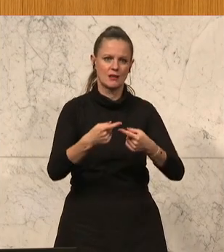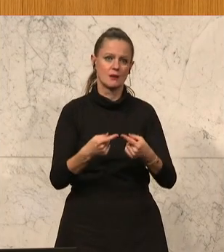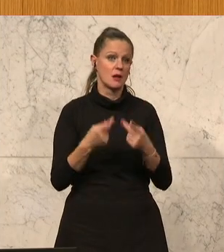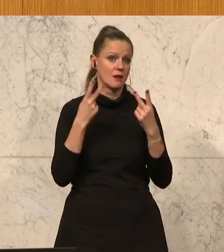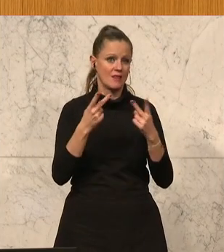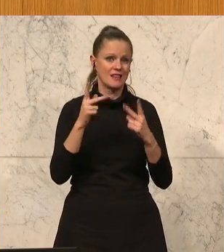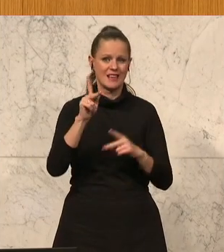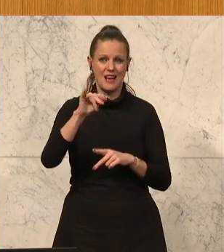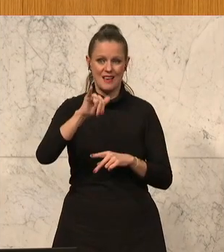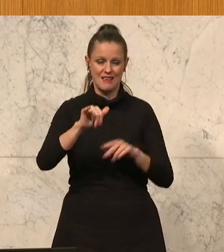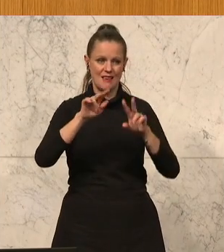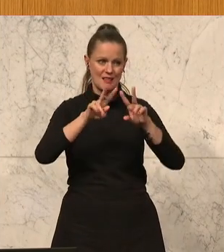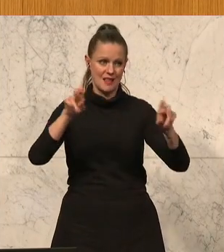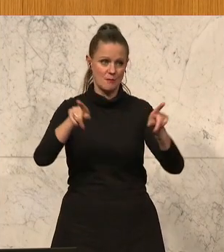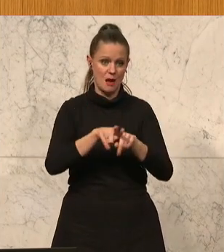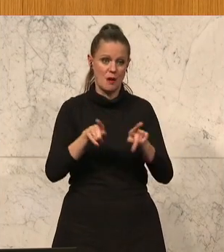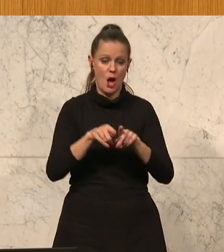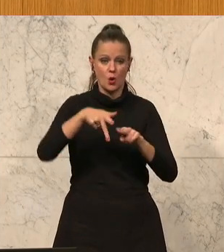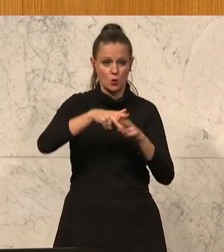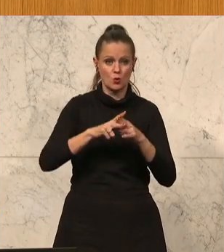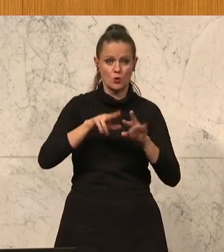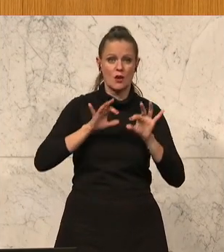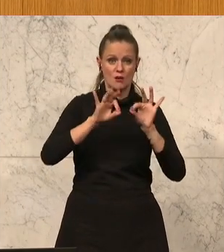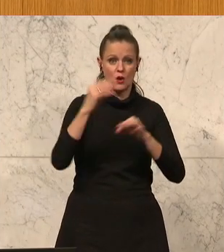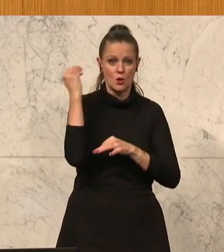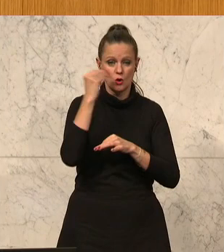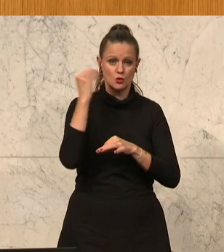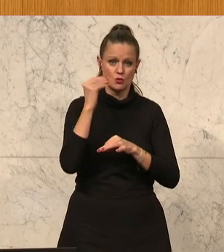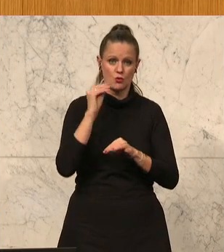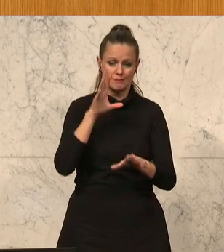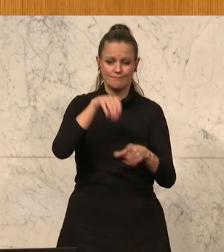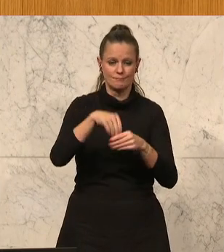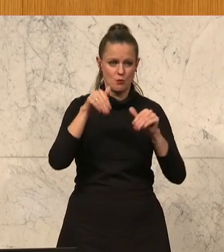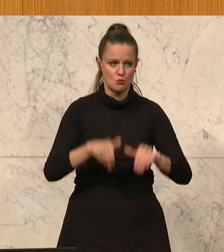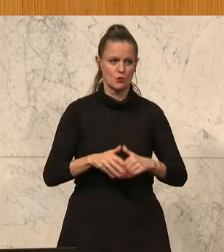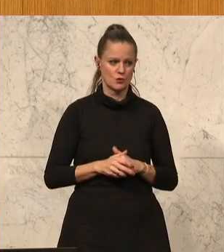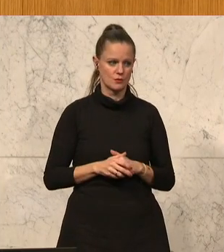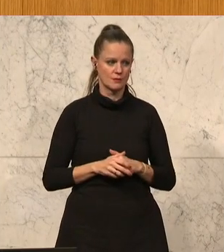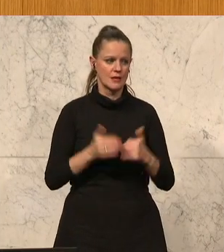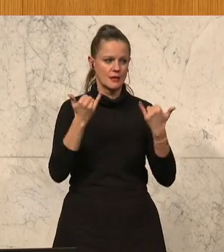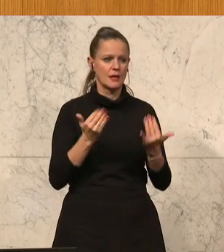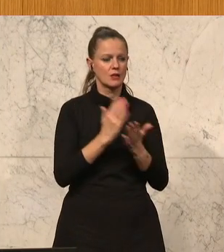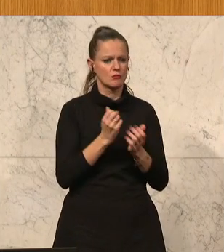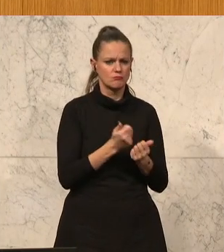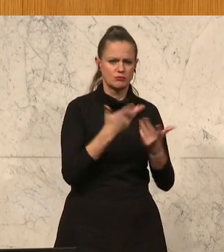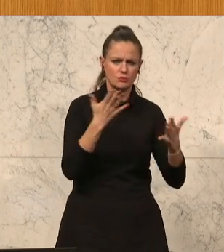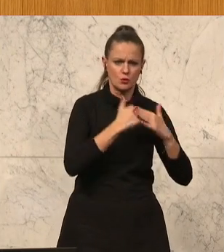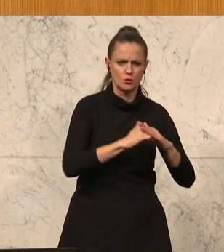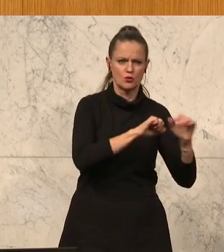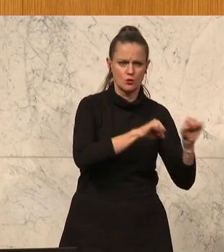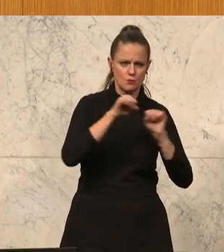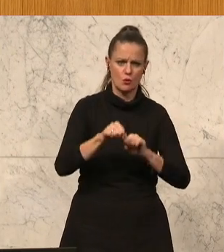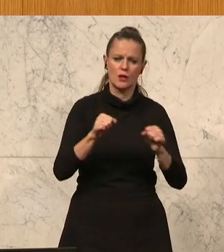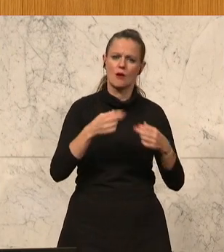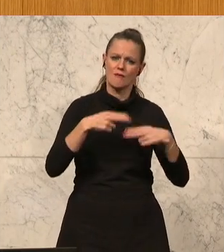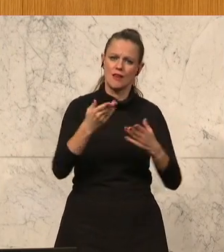dass KI als Thema, als aber auch als Tool in der Schule Einzug findet. Neben den bereits bestehenden vielen Unterstützungsmöglichkeiten und